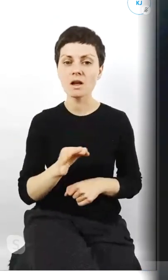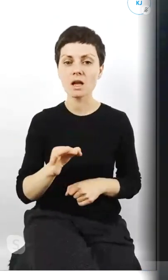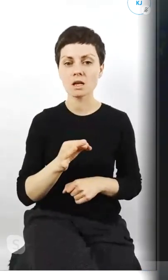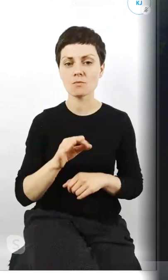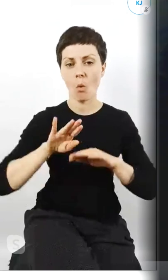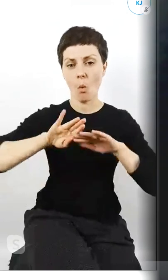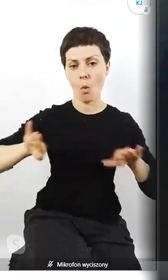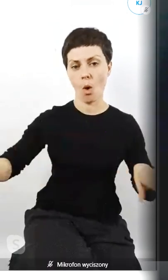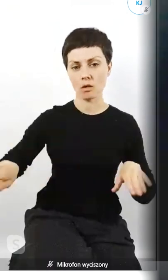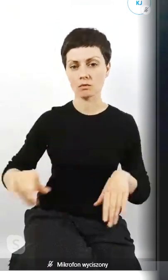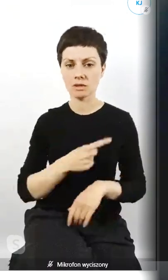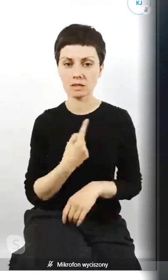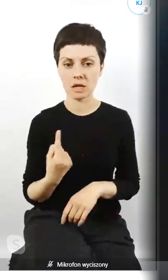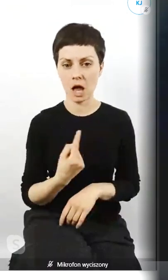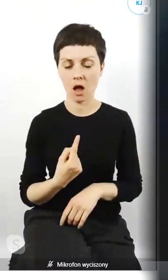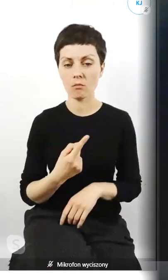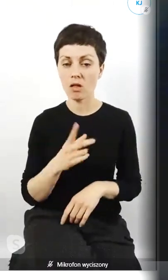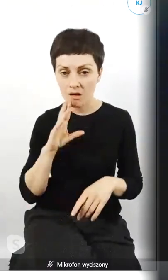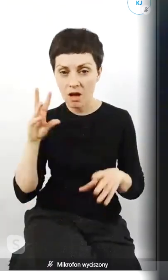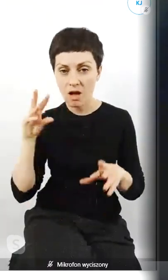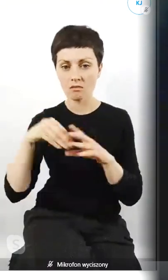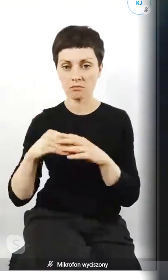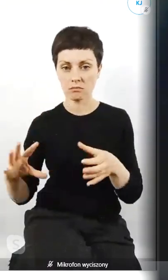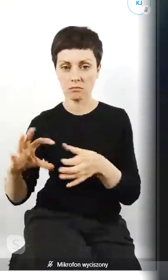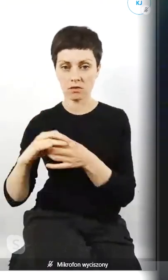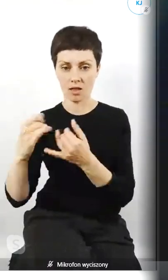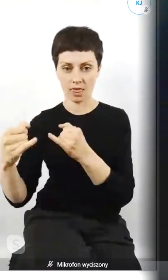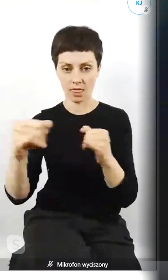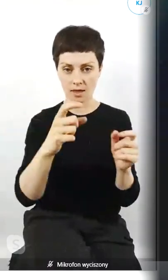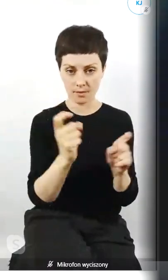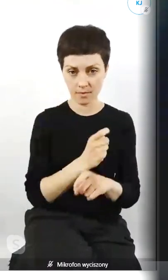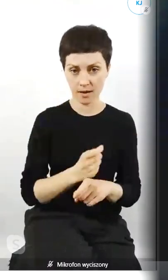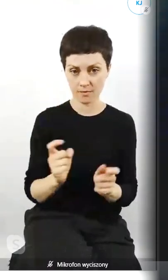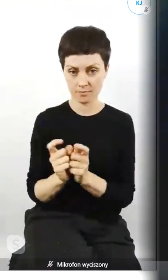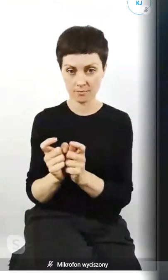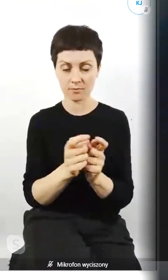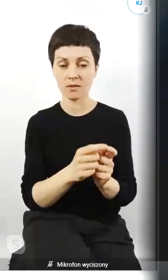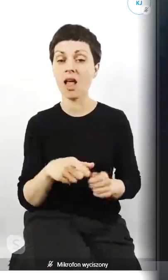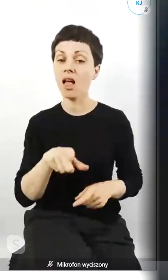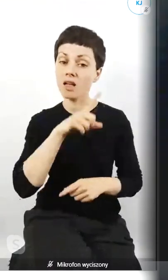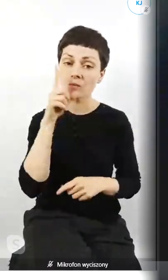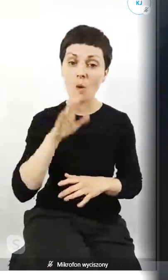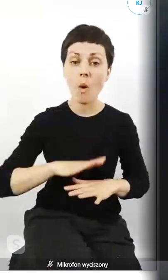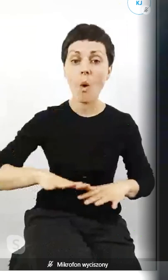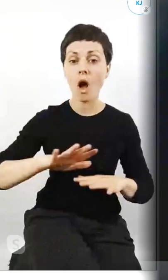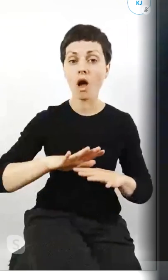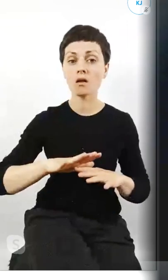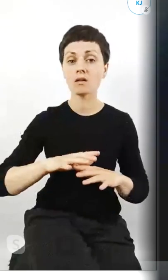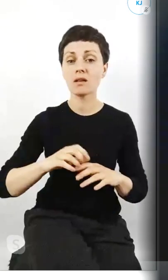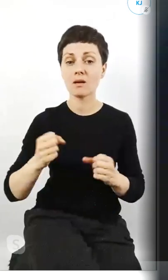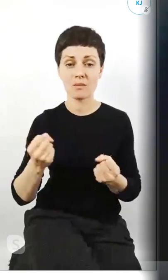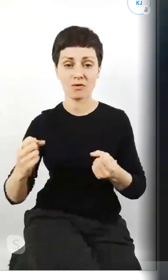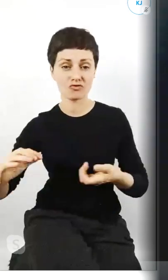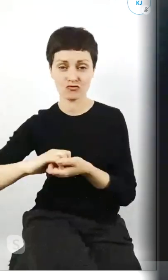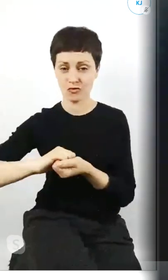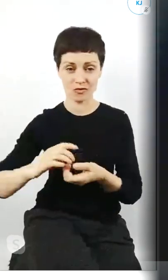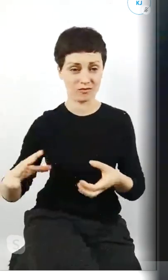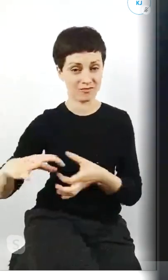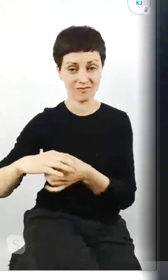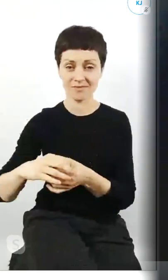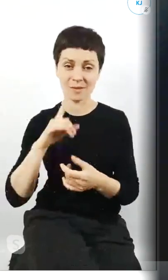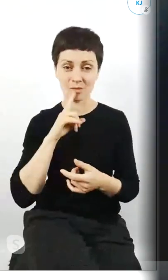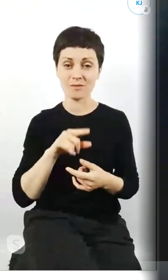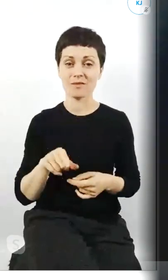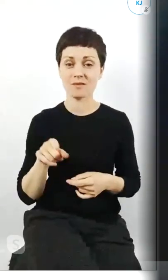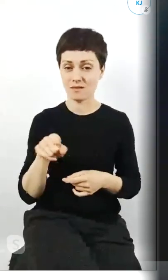w Europie żyjemy dookoła innych państw i nasze społeczeństwa są bardziej ze sobą związane niż nam się to